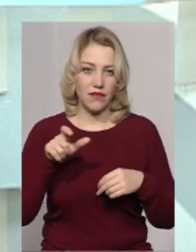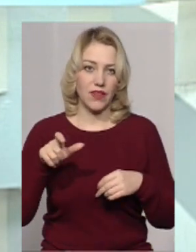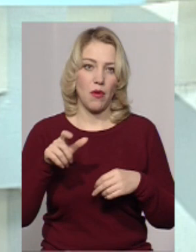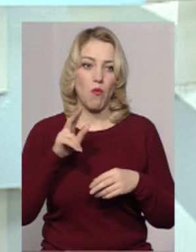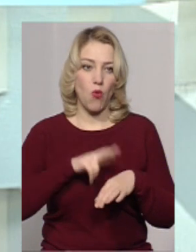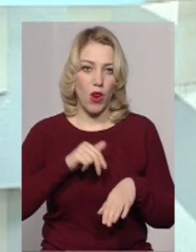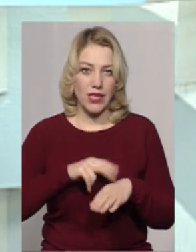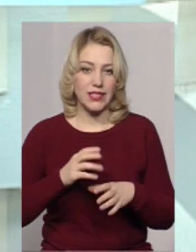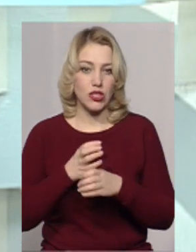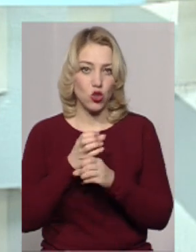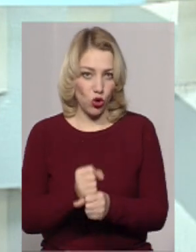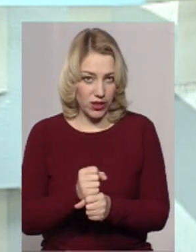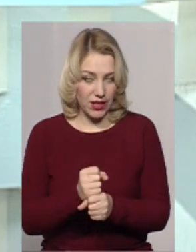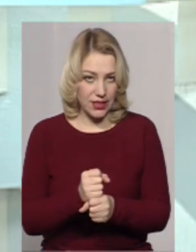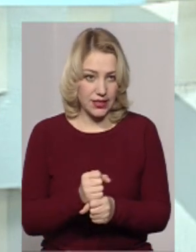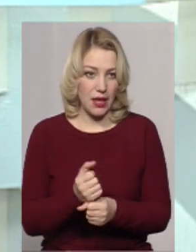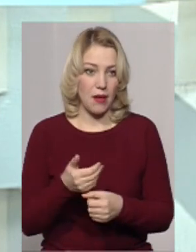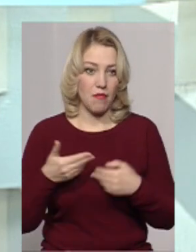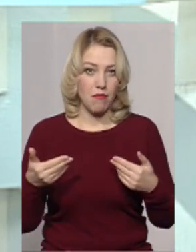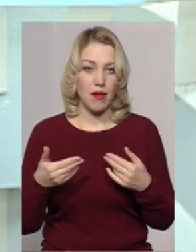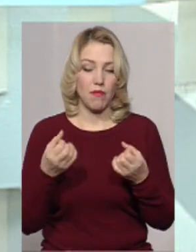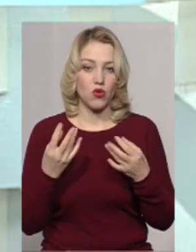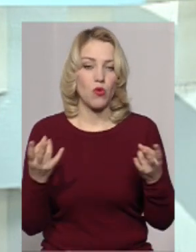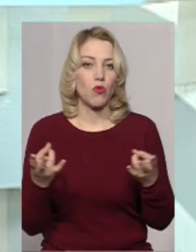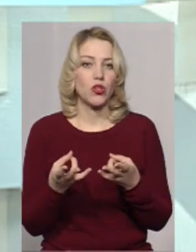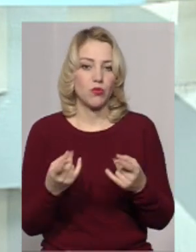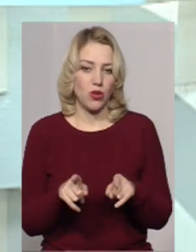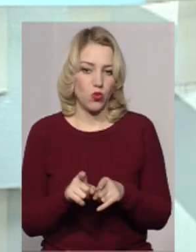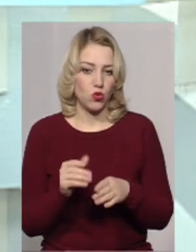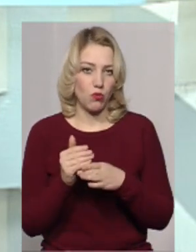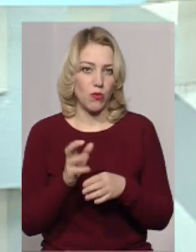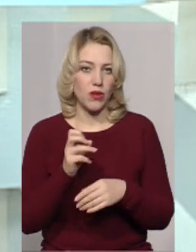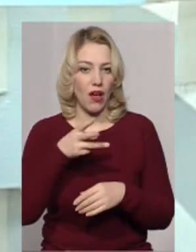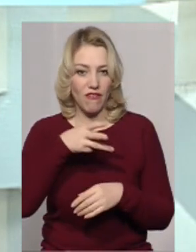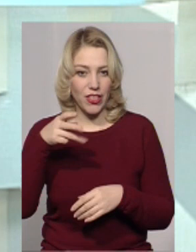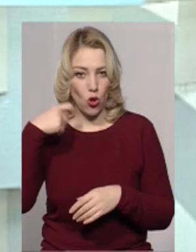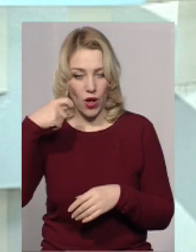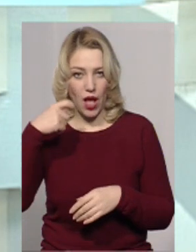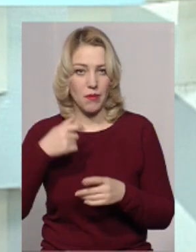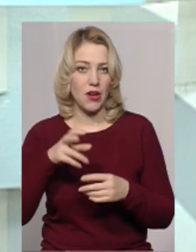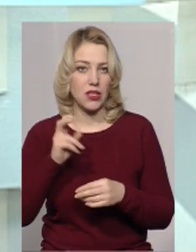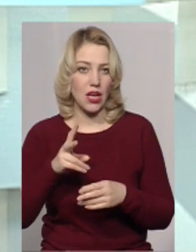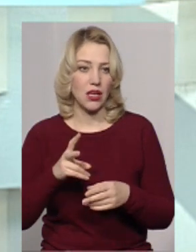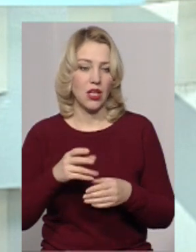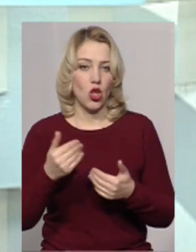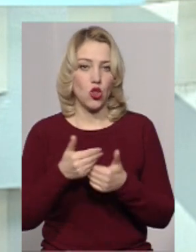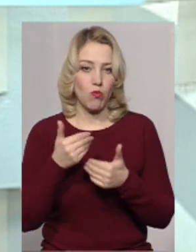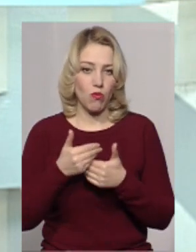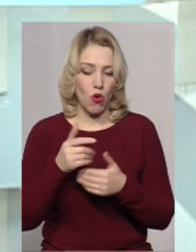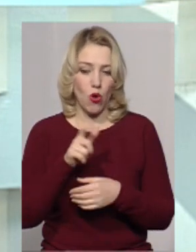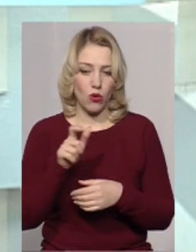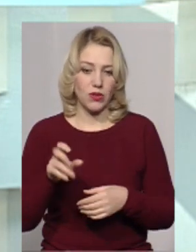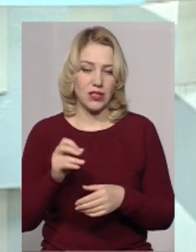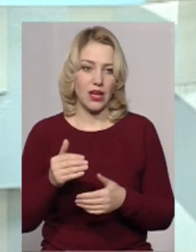скоротилася. Тому ми просто потребуємо такої допомоги, відеокамери, як допомога громадян, як